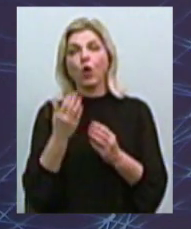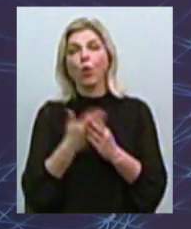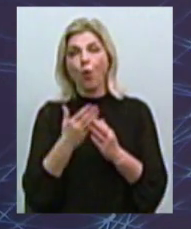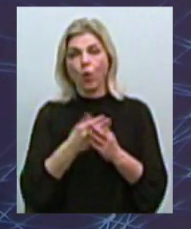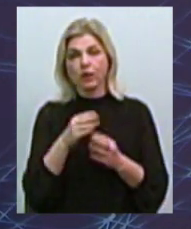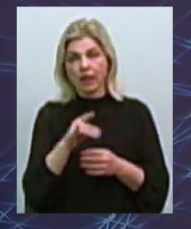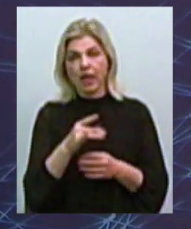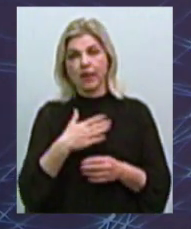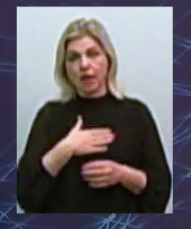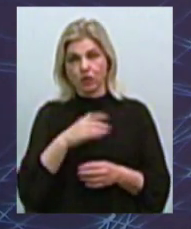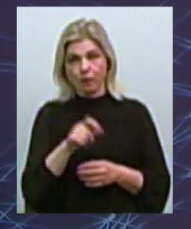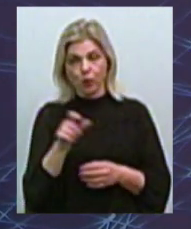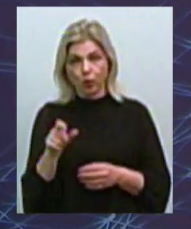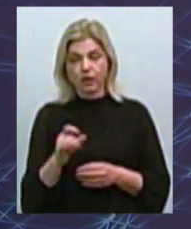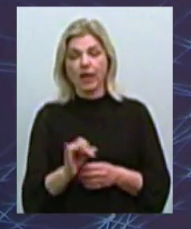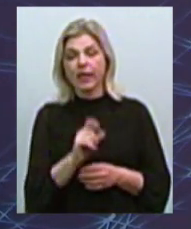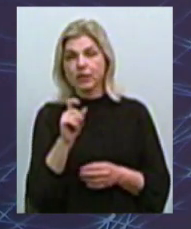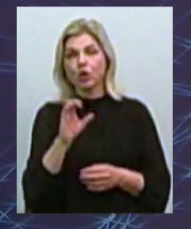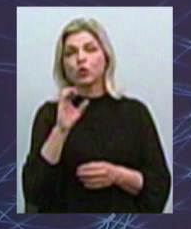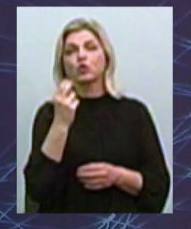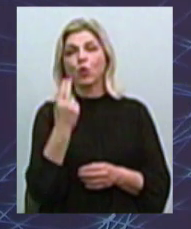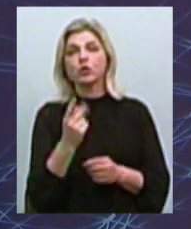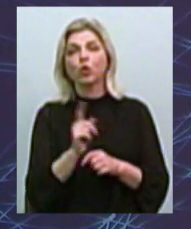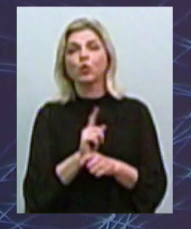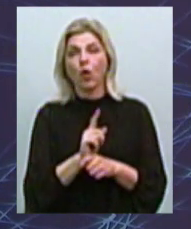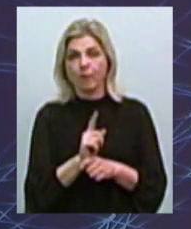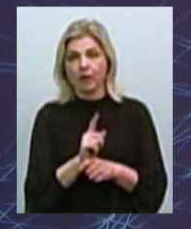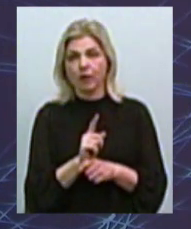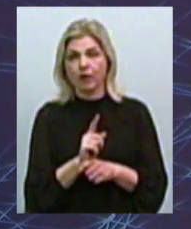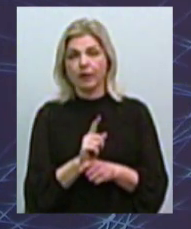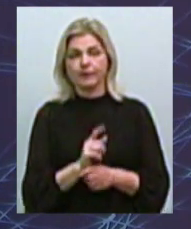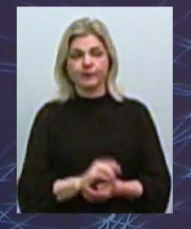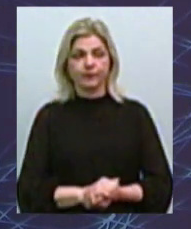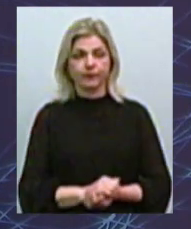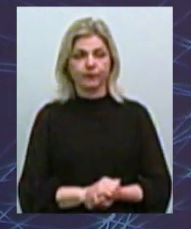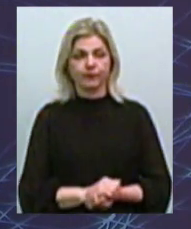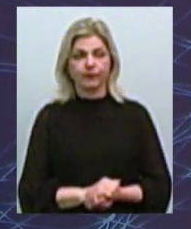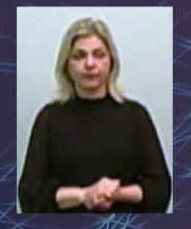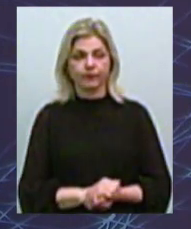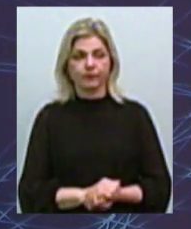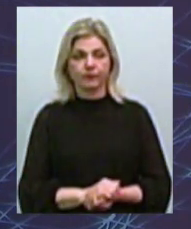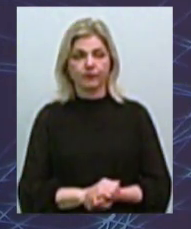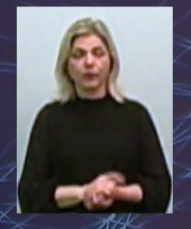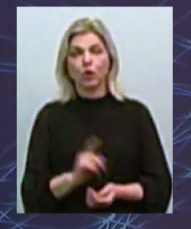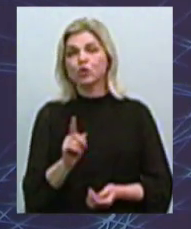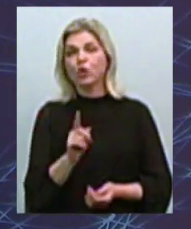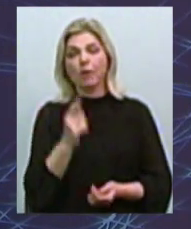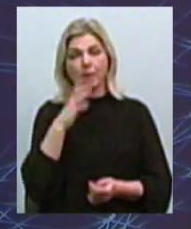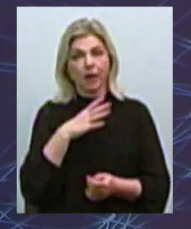льготчикам, исходя із соціальних норм і нормативів. Для того, щоб це було понятно,